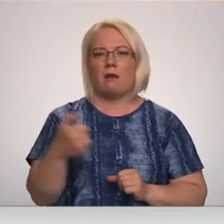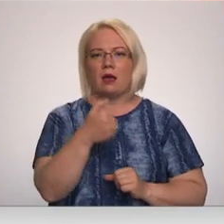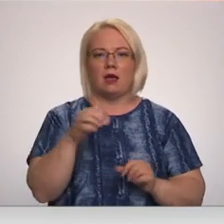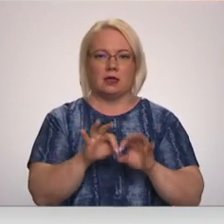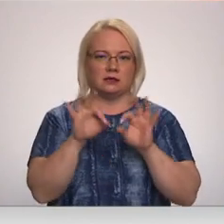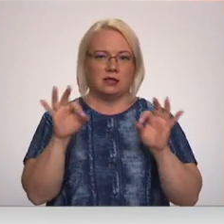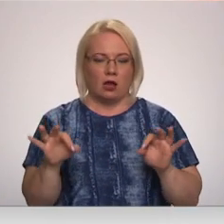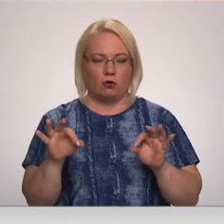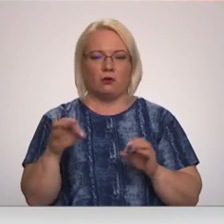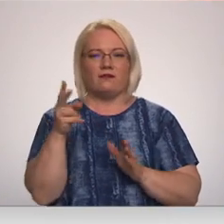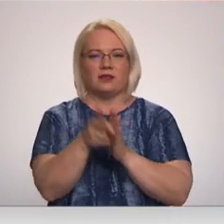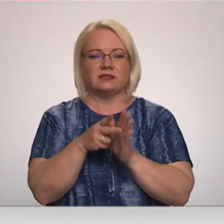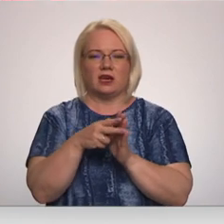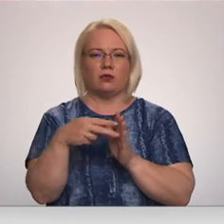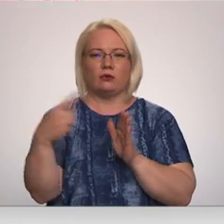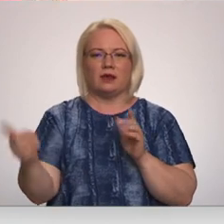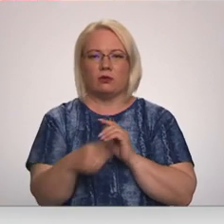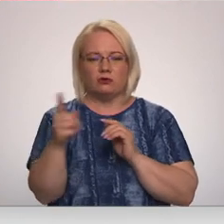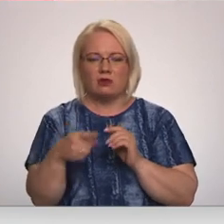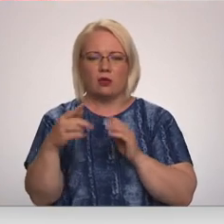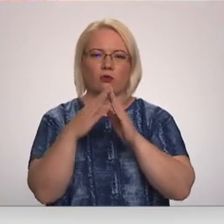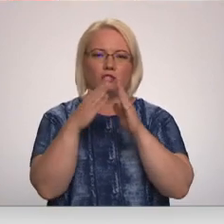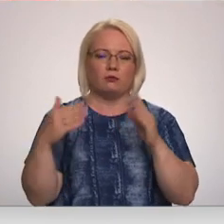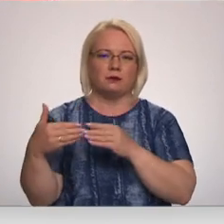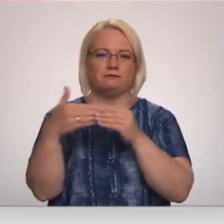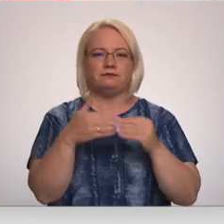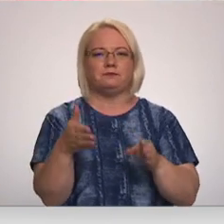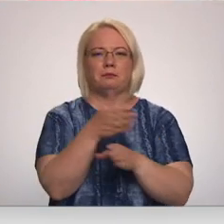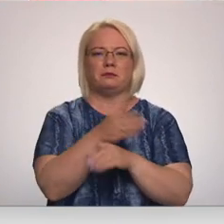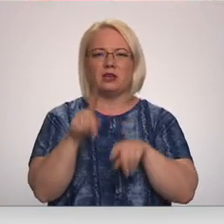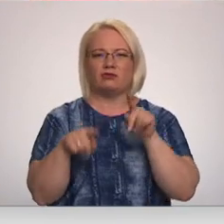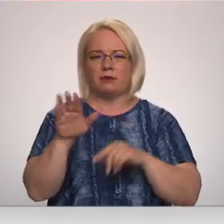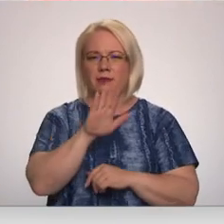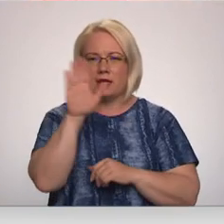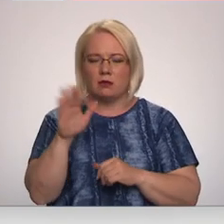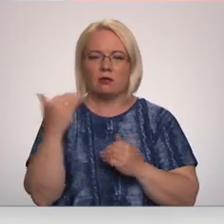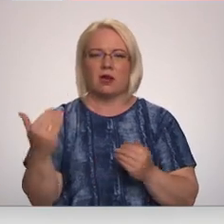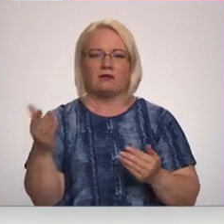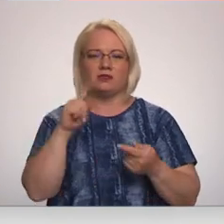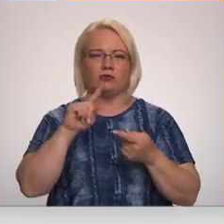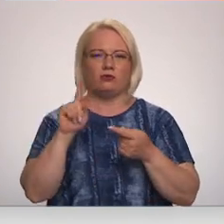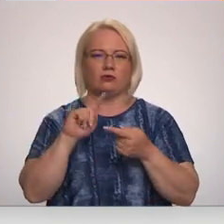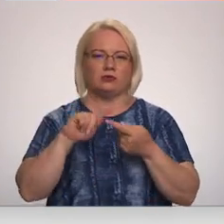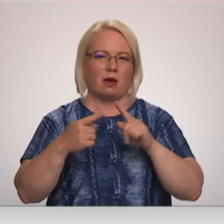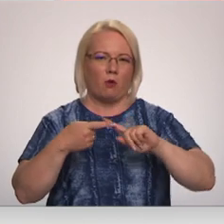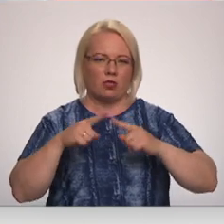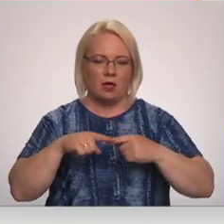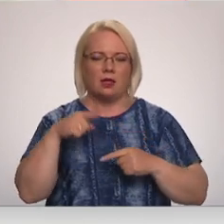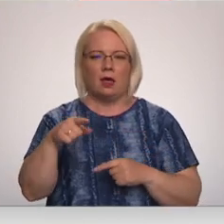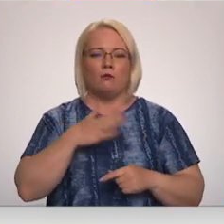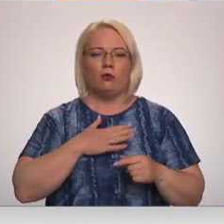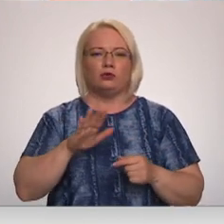Vilcienu ritošā daļa un jumti atvesti jau pirms dažām dienām un tagad uzdevums visu salikt kopā. Tie ir mūsdienīgi un